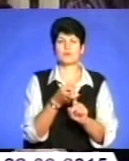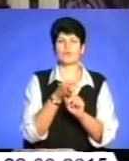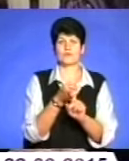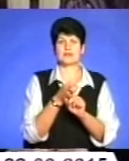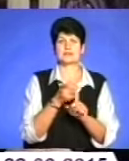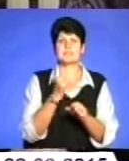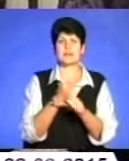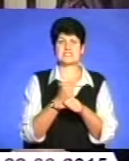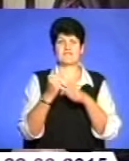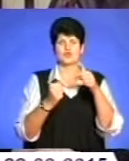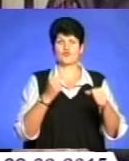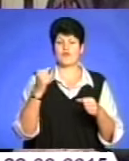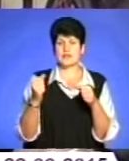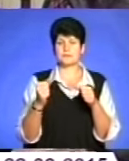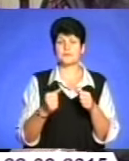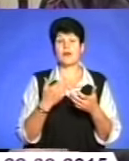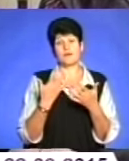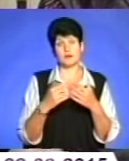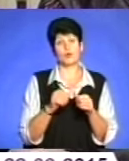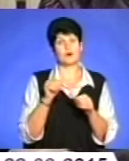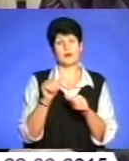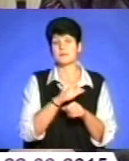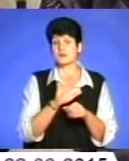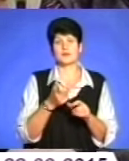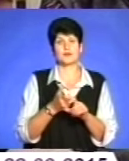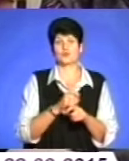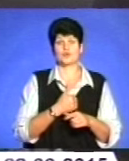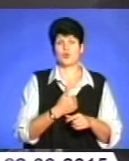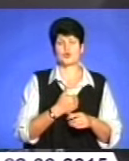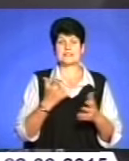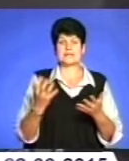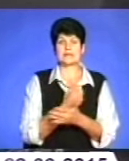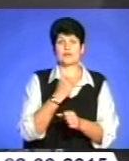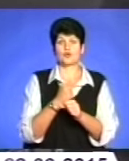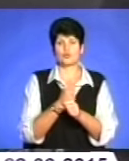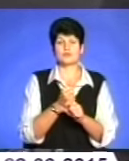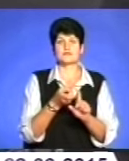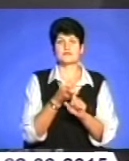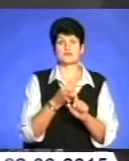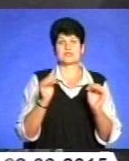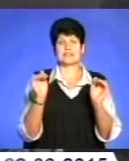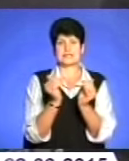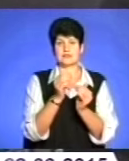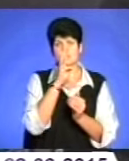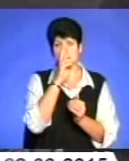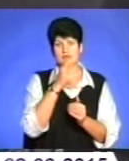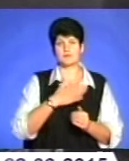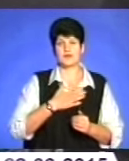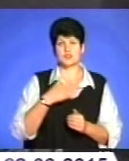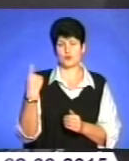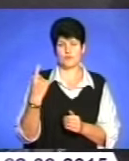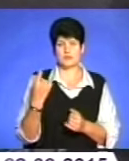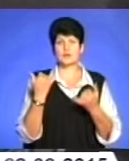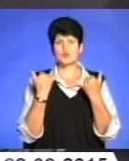із працевлаштуванням. Втім, деякі з них не надто прагнуть знайти роботу через відносно низькі зарплати в нашій області. На